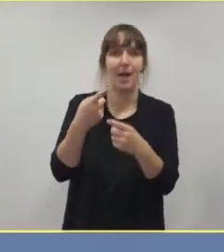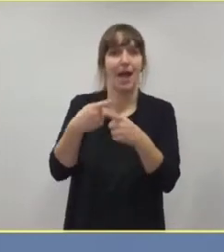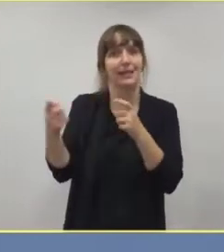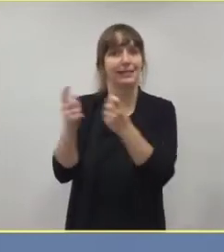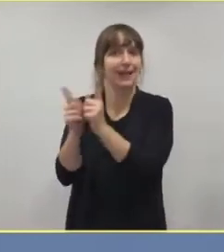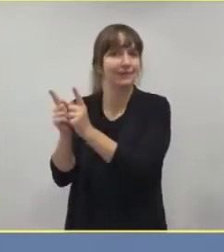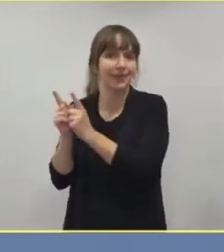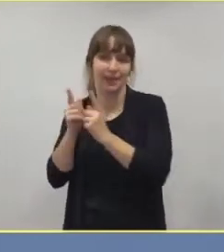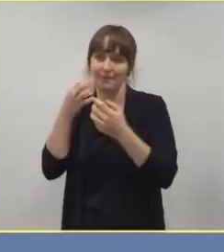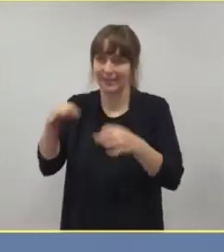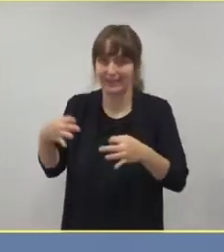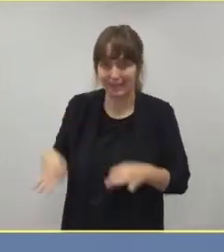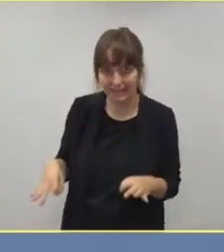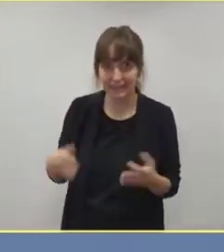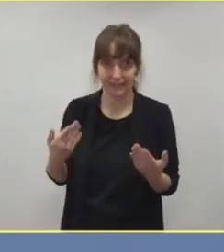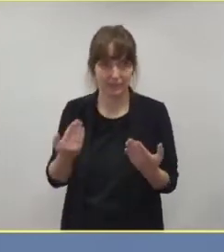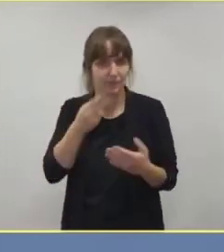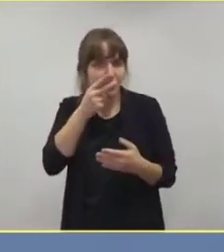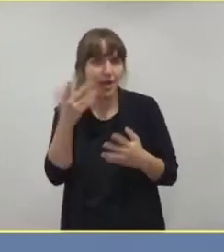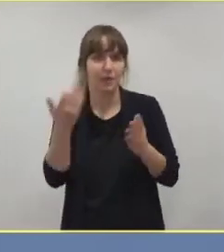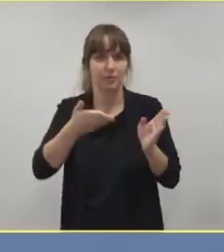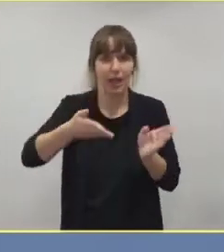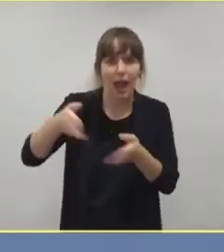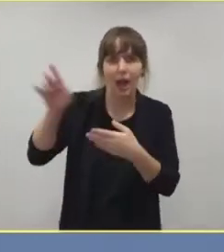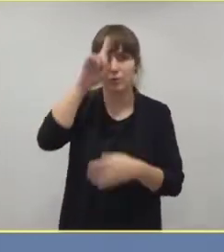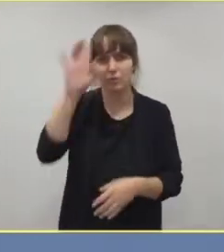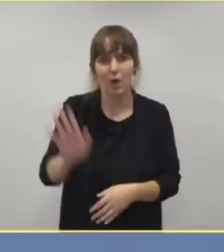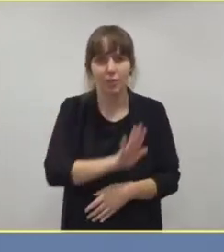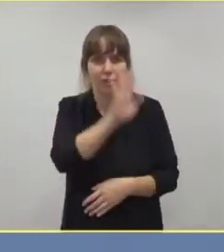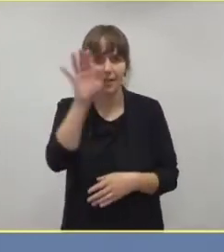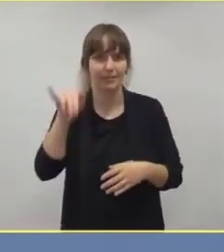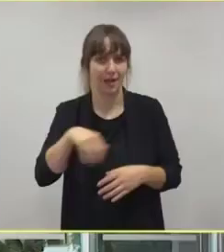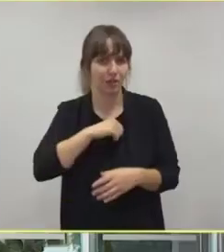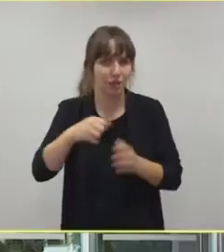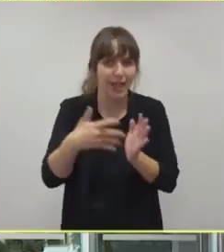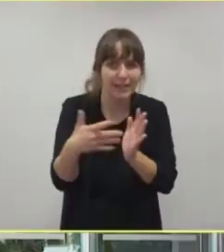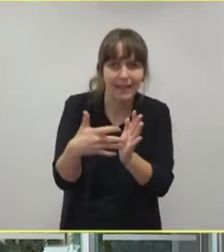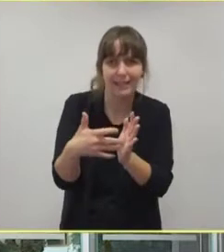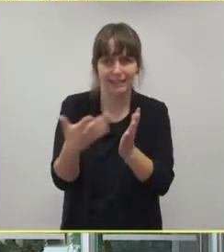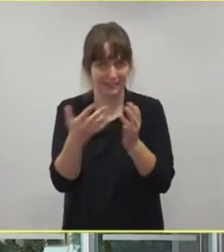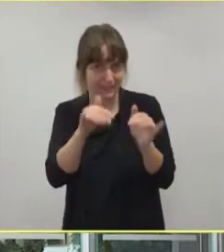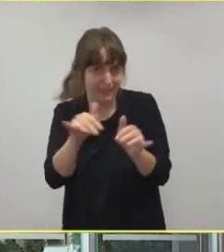Krankenhäuser in dem Zusammenhang, um Personalnotstand zu vermeiden?